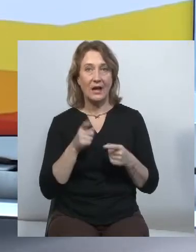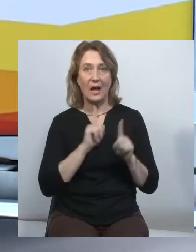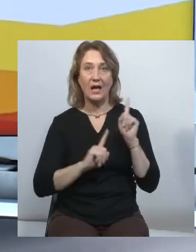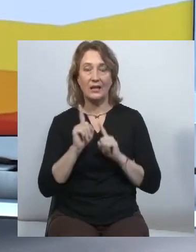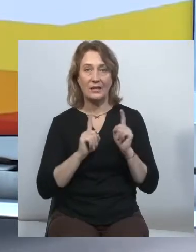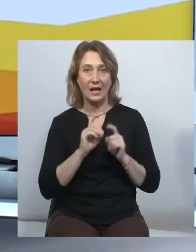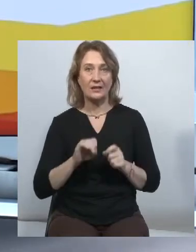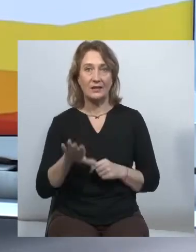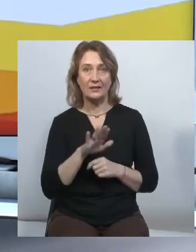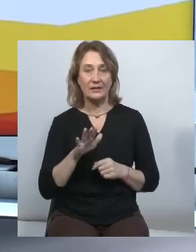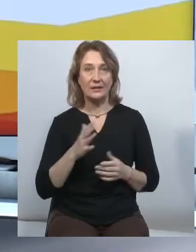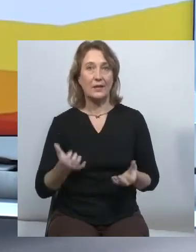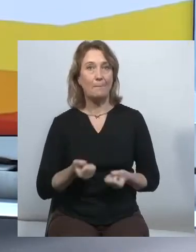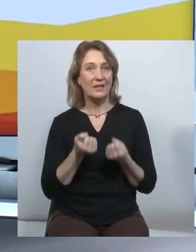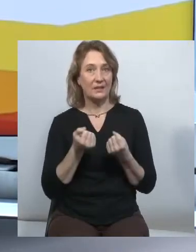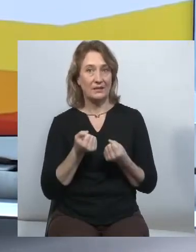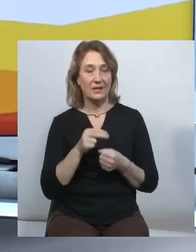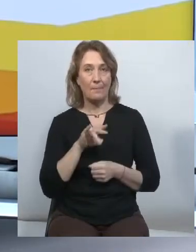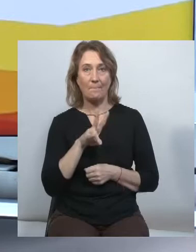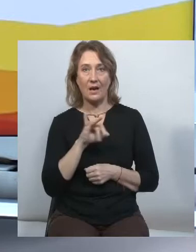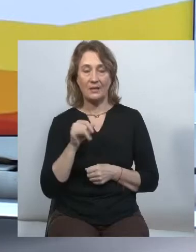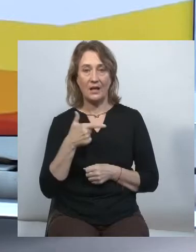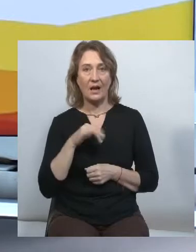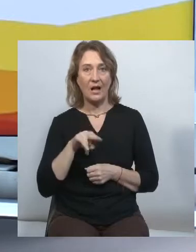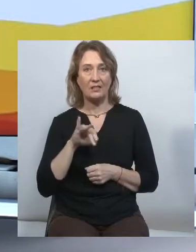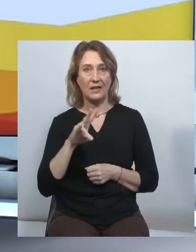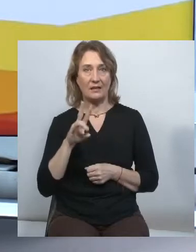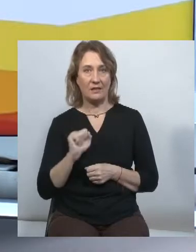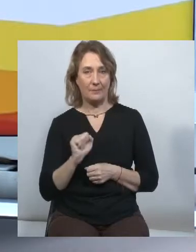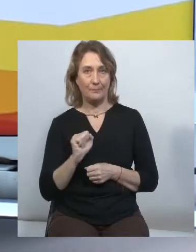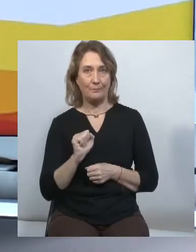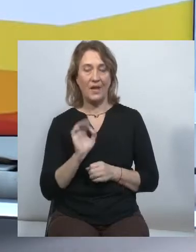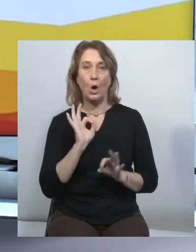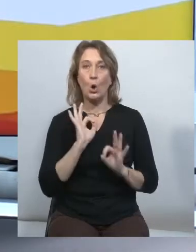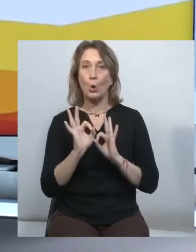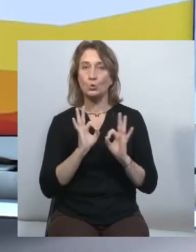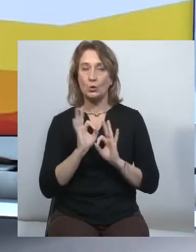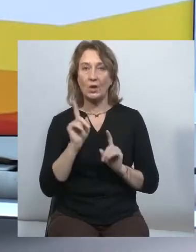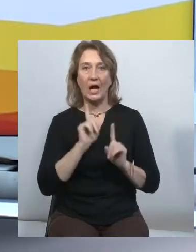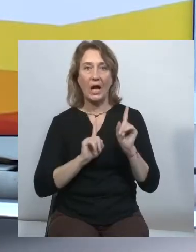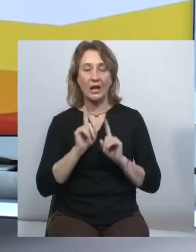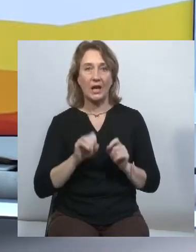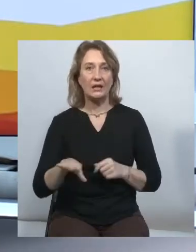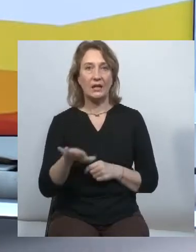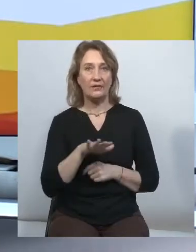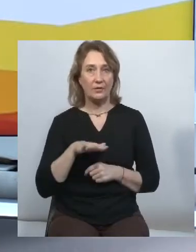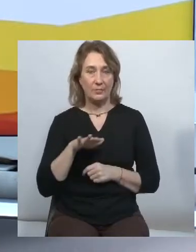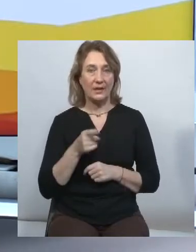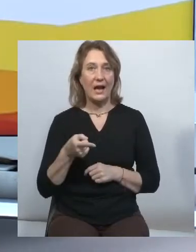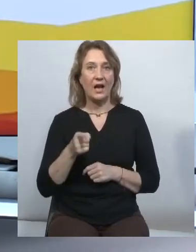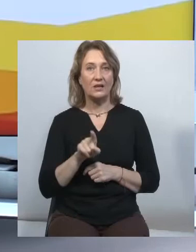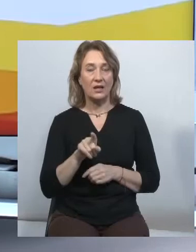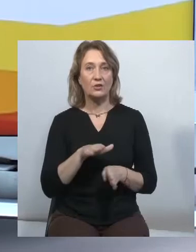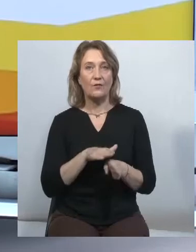спільно для підтримки свободи медіа в Україні пані Галина Смірнова, міжнародна консультантка Ради Європи пані Кріштіна Розгоній, а також